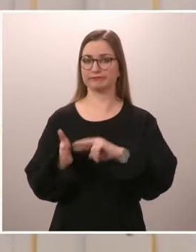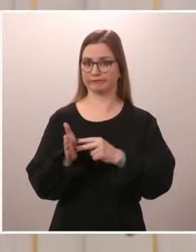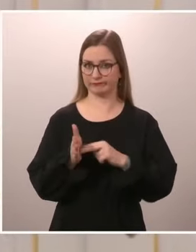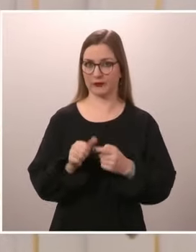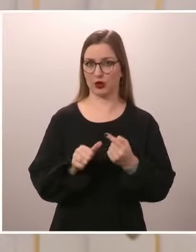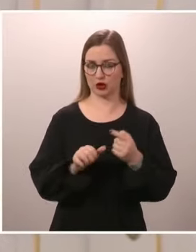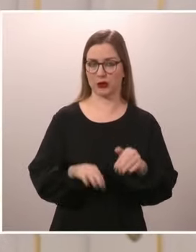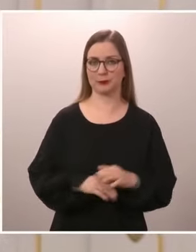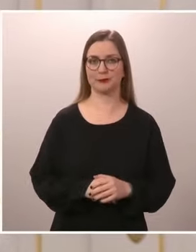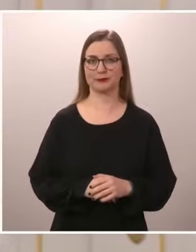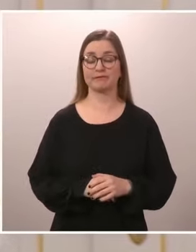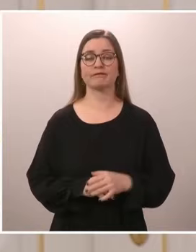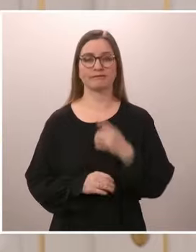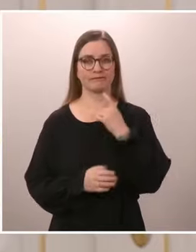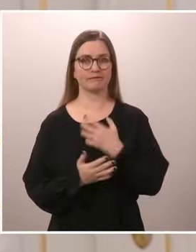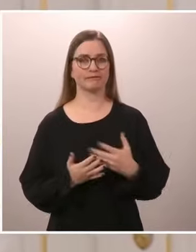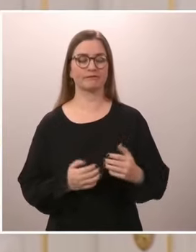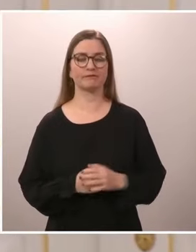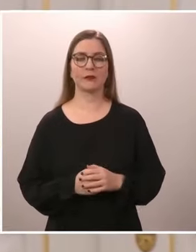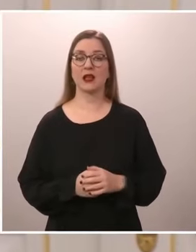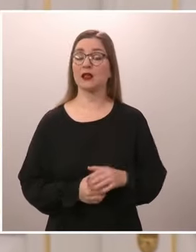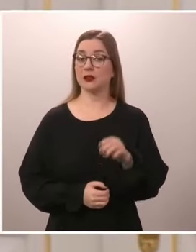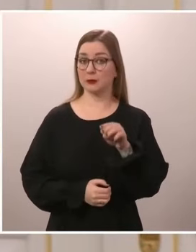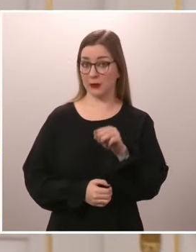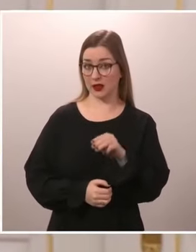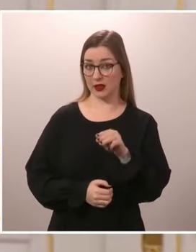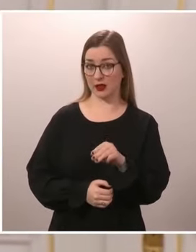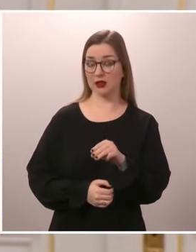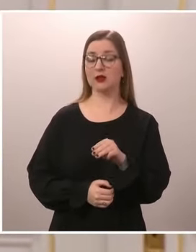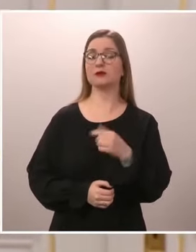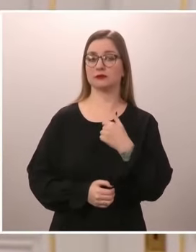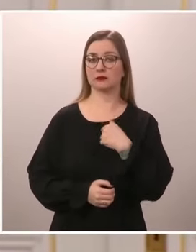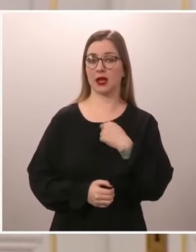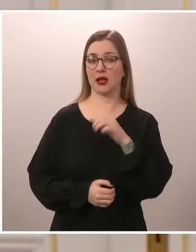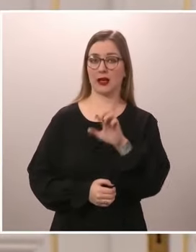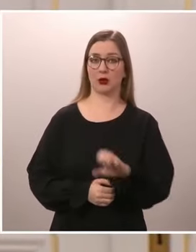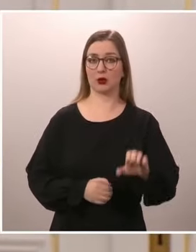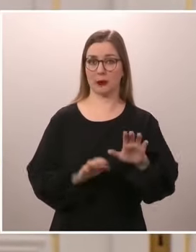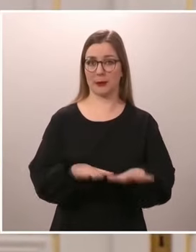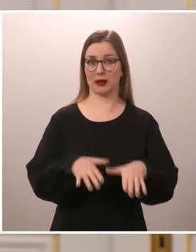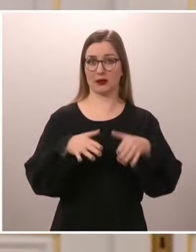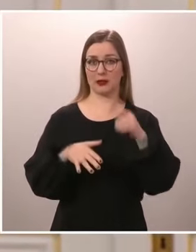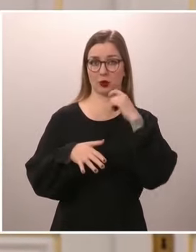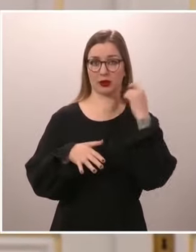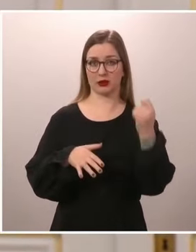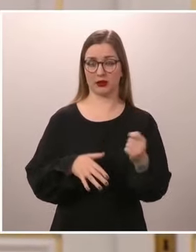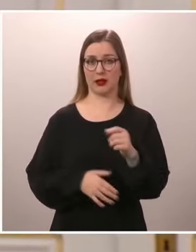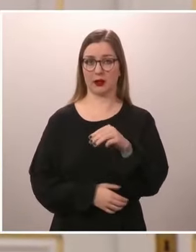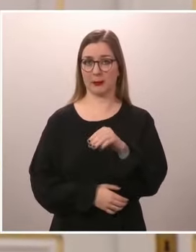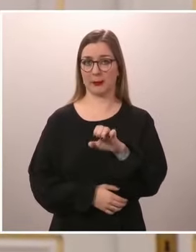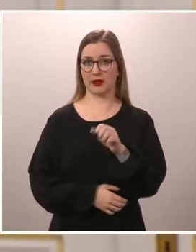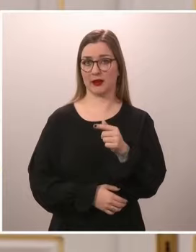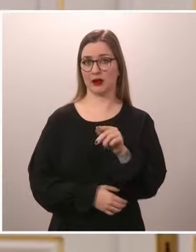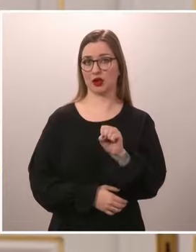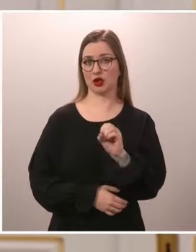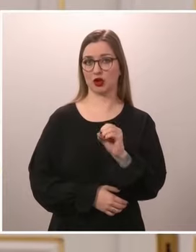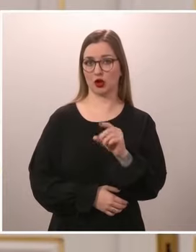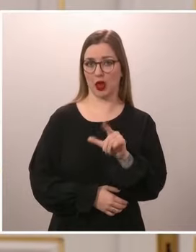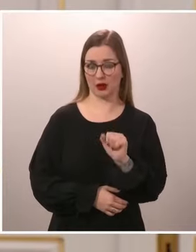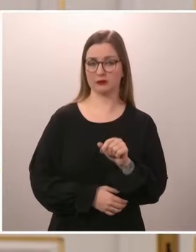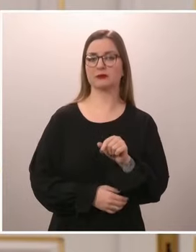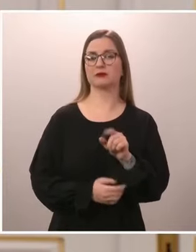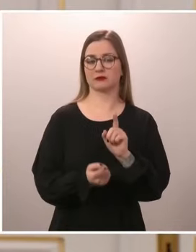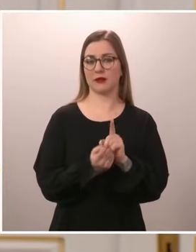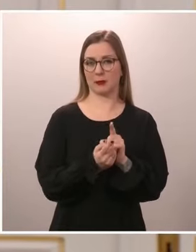Maanantaina tulen tapaamaan Euroopan parlamentin puhemiehen Roberta Metsolan, jolla oli käynti Suomeen